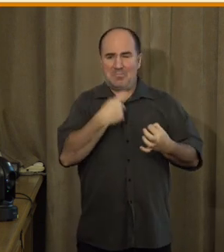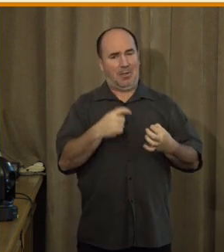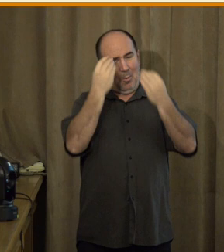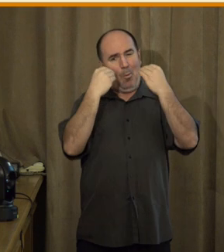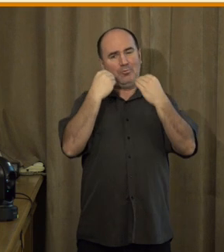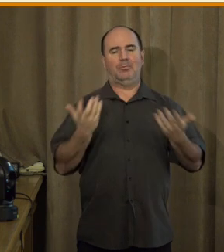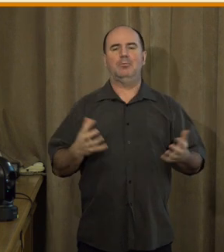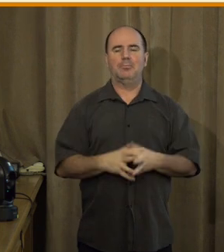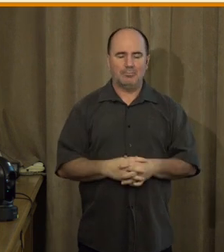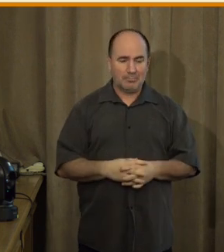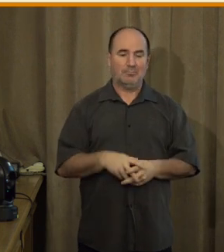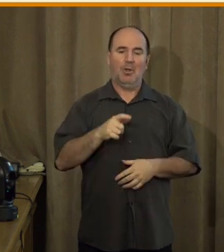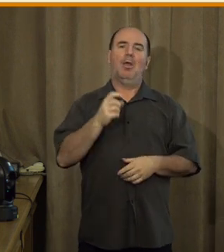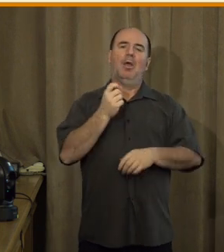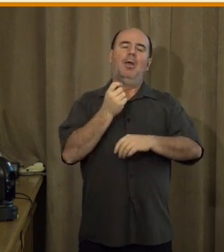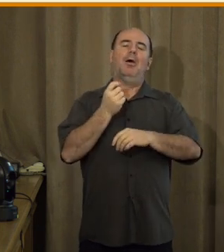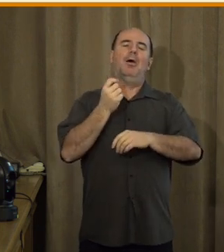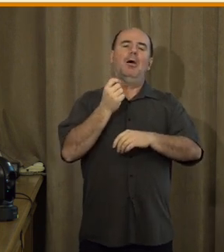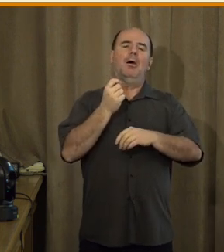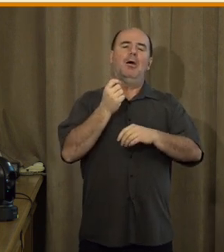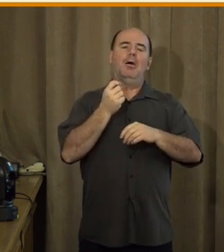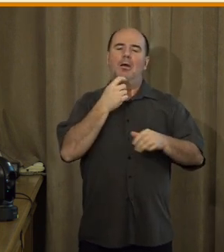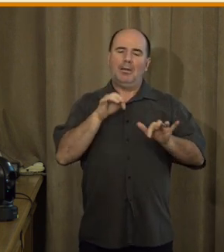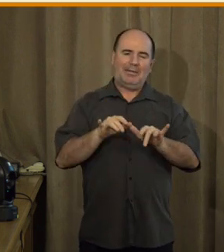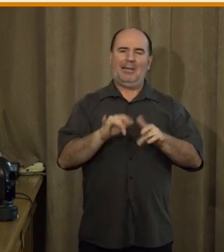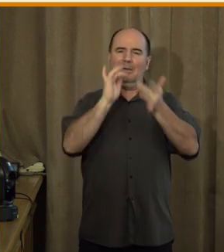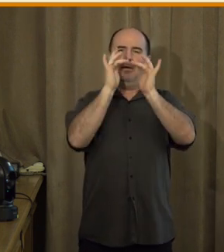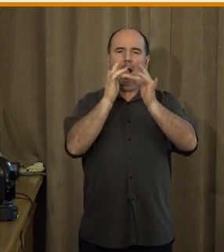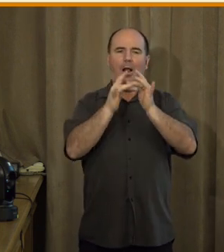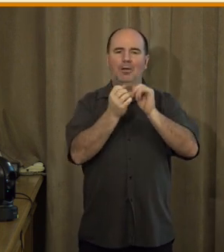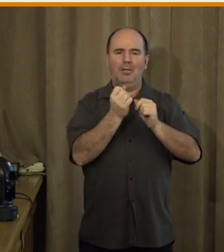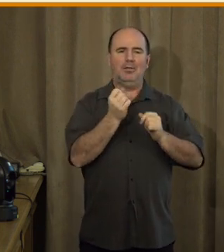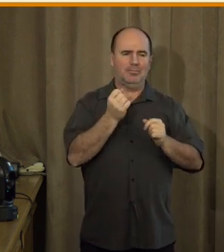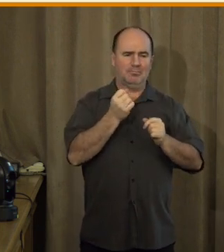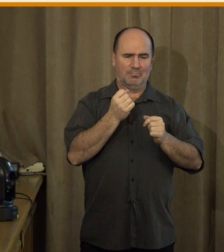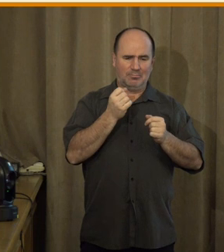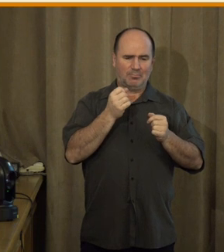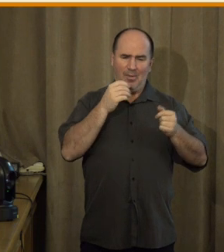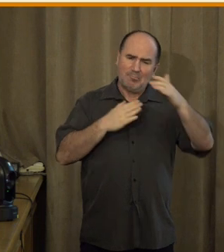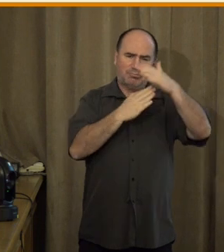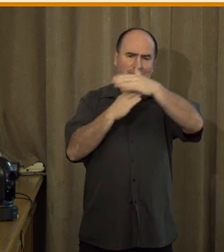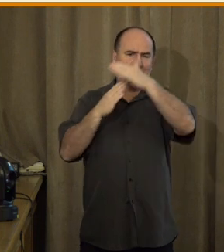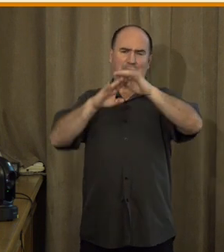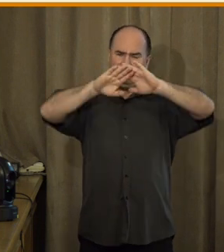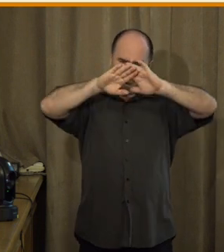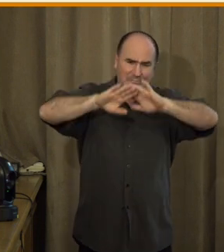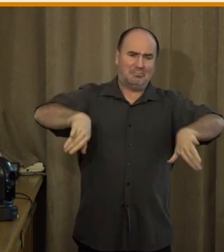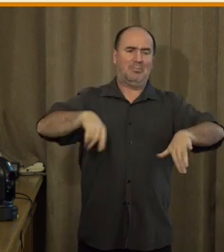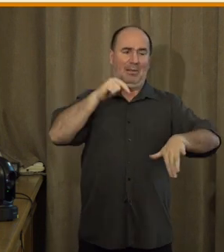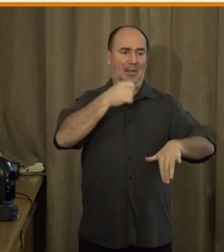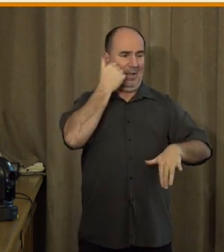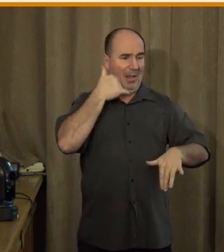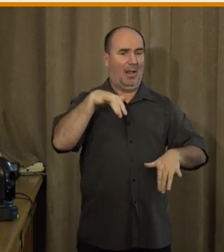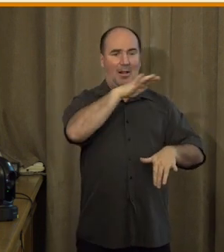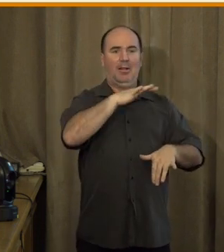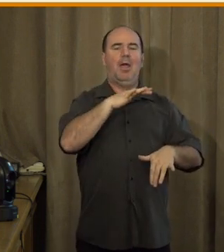vyloučení, tak podle studie, která se zaměřuje na vyloučené osoby, je v České republice zhruba 20% osob digitálně